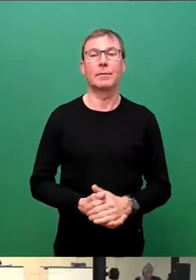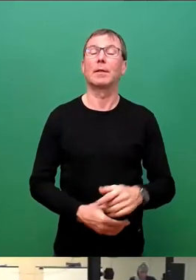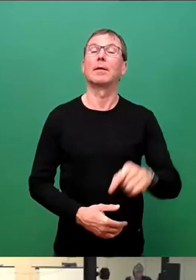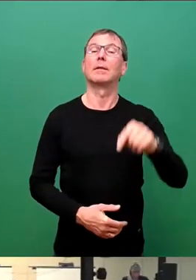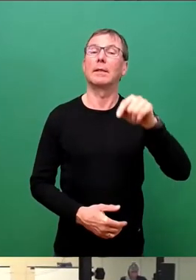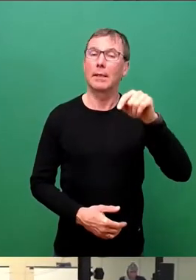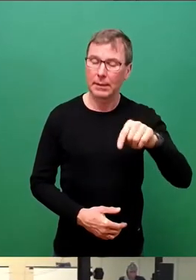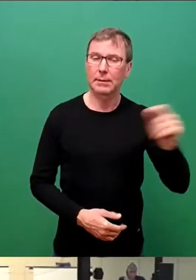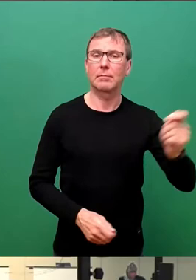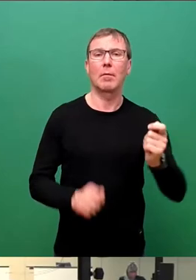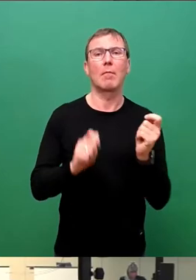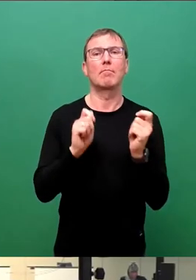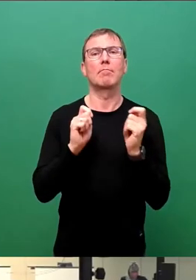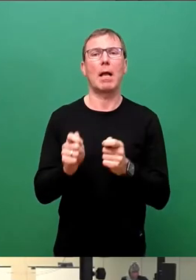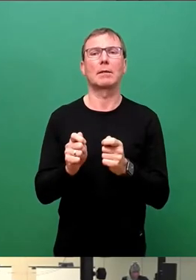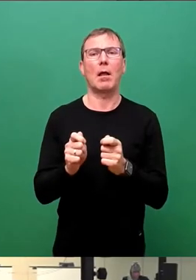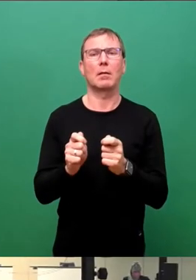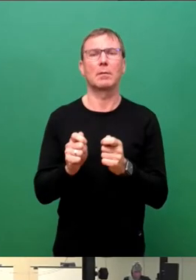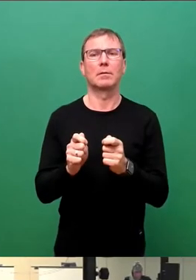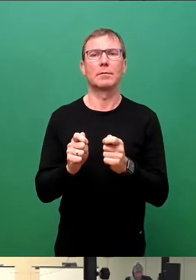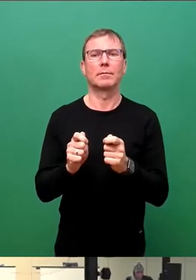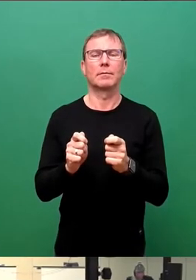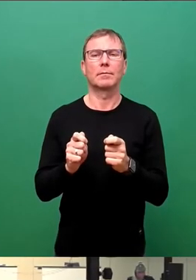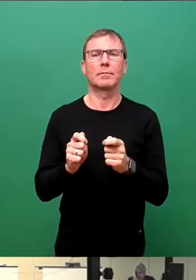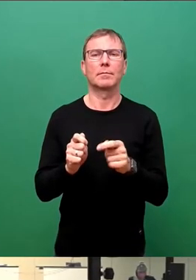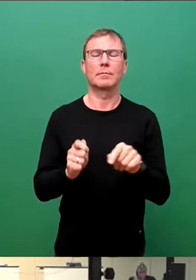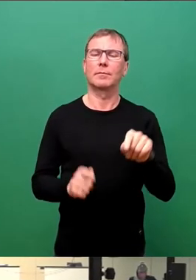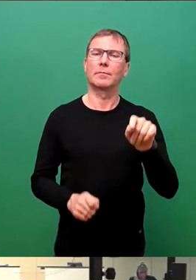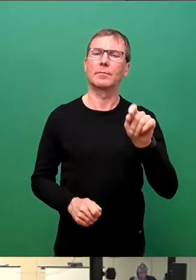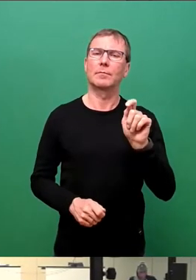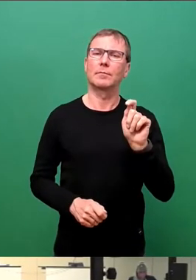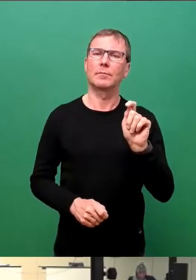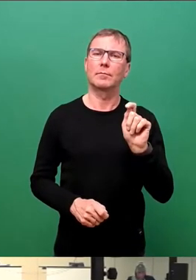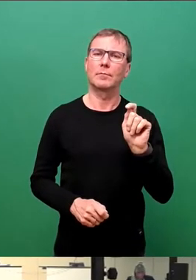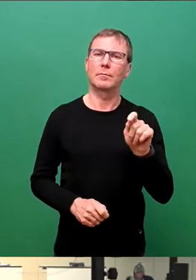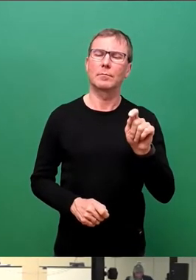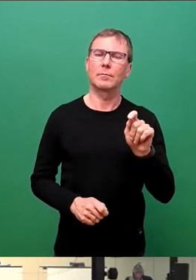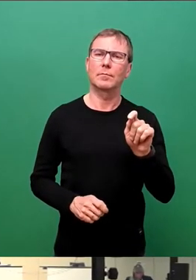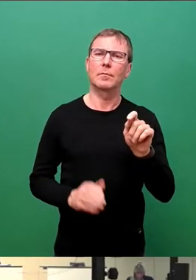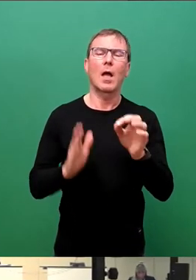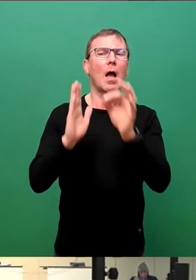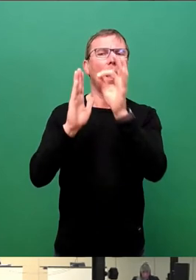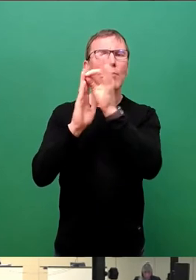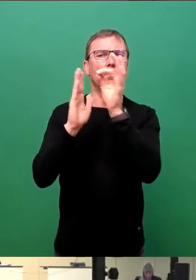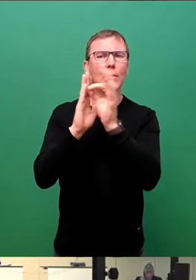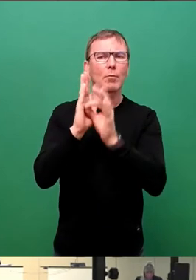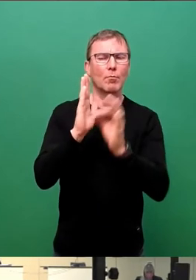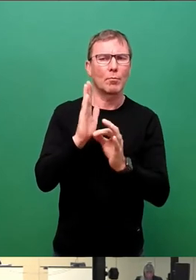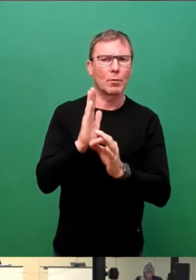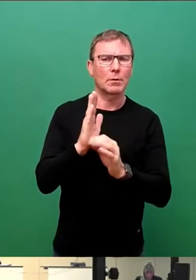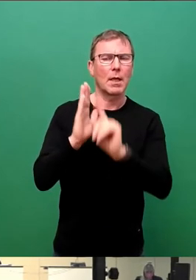beantragt worden, dass wir punktweise einzeln dann